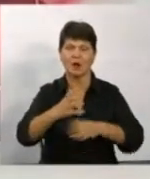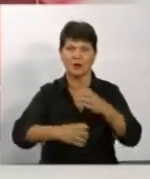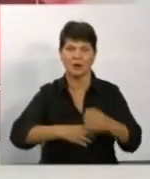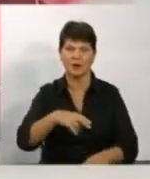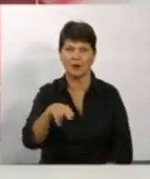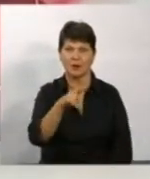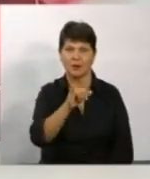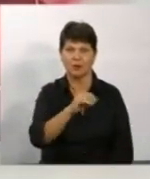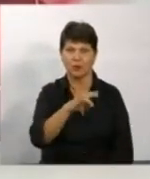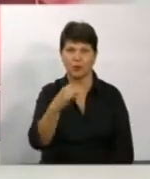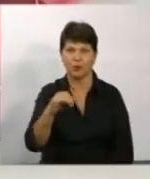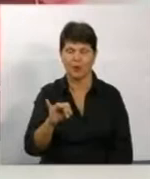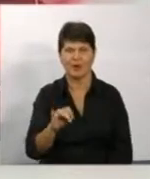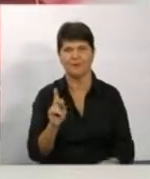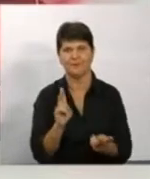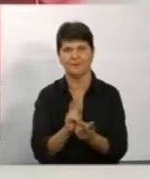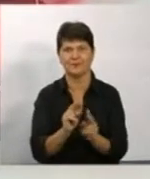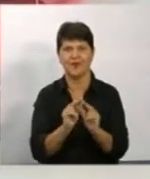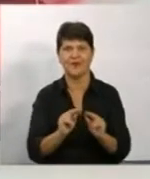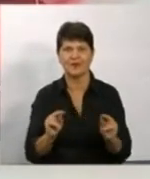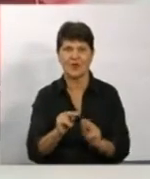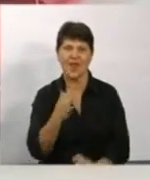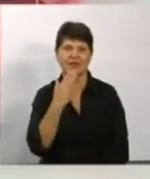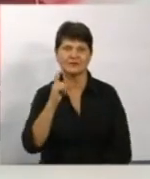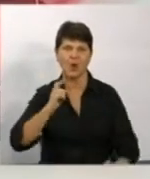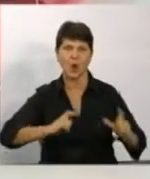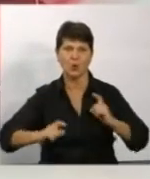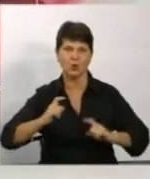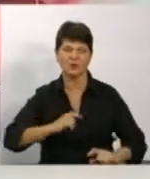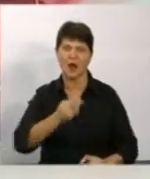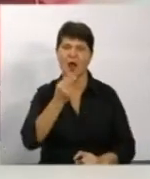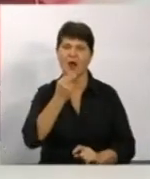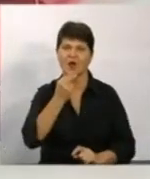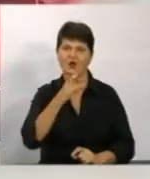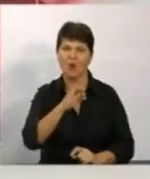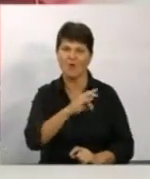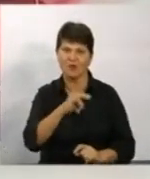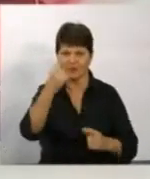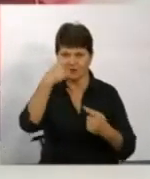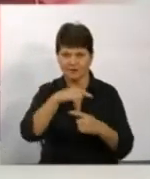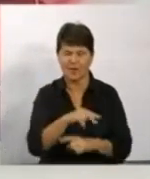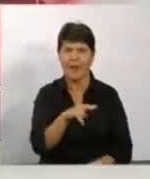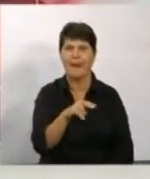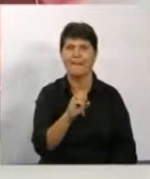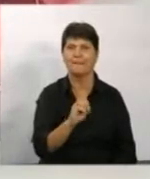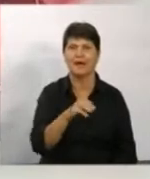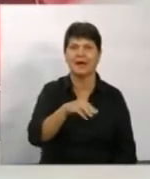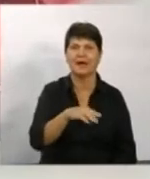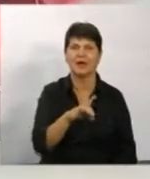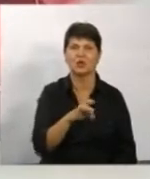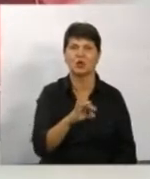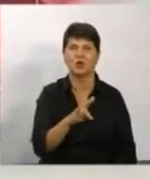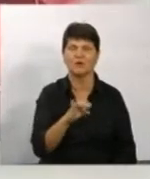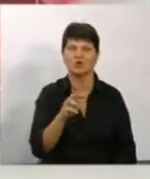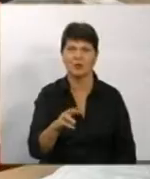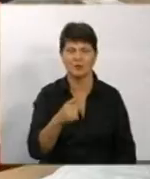годин до від'їзду з викладачем Вінницького коледжу Національного університету харчових технологій Сергієм Петровичем поспілкувалася Юлія Бараболя.